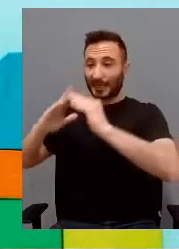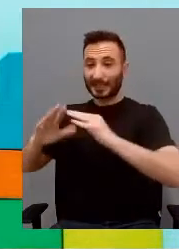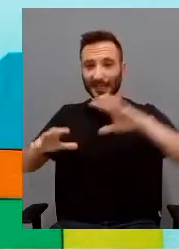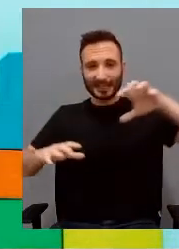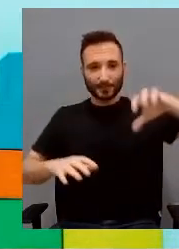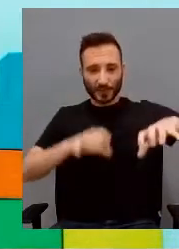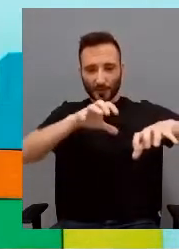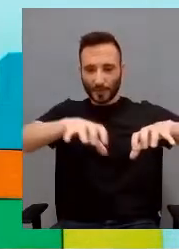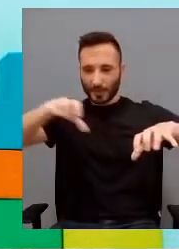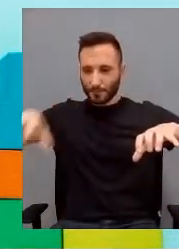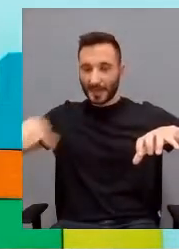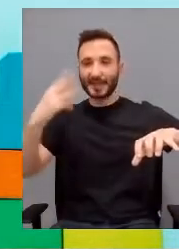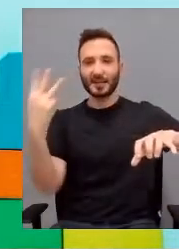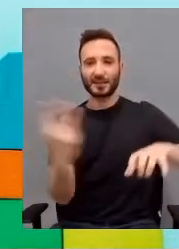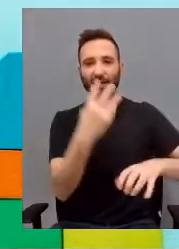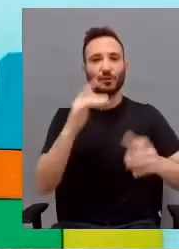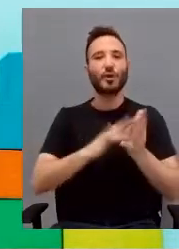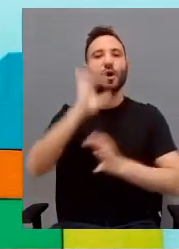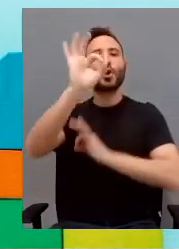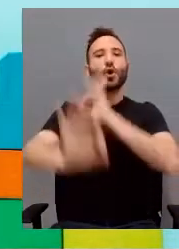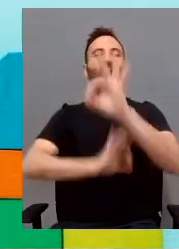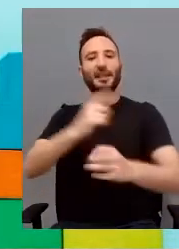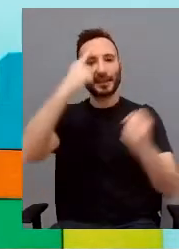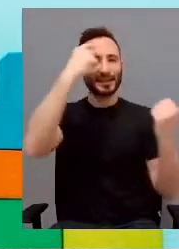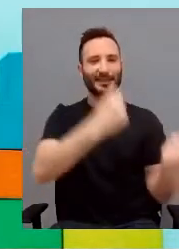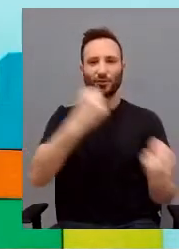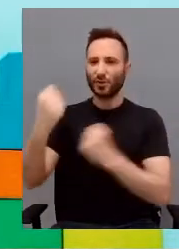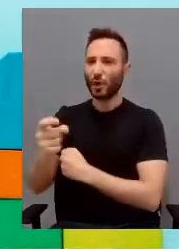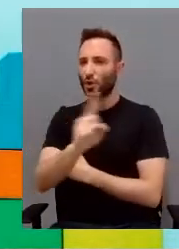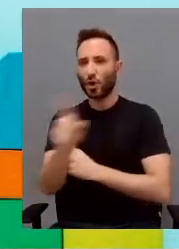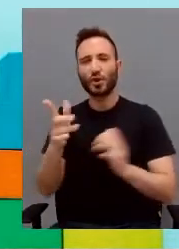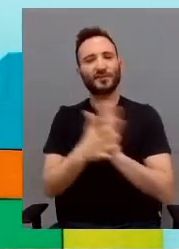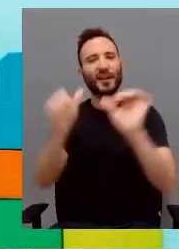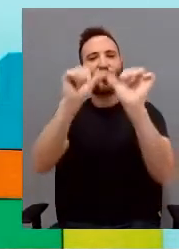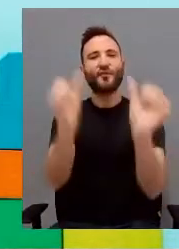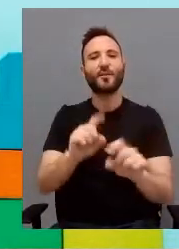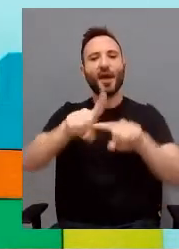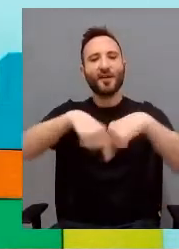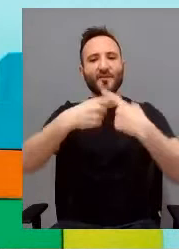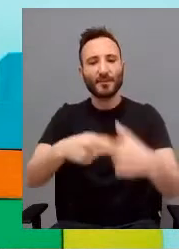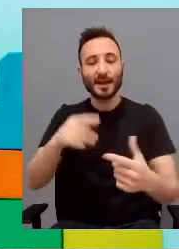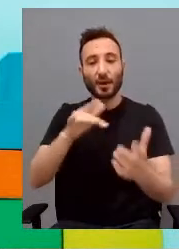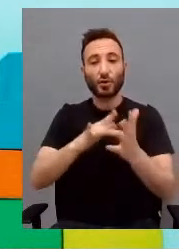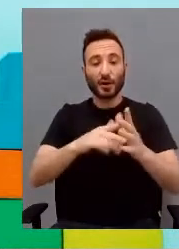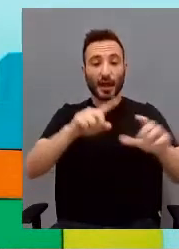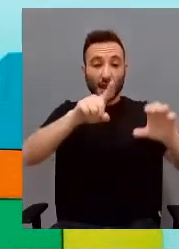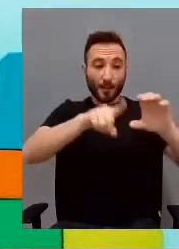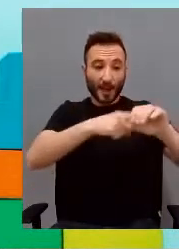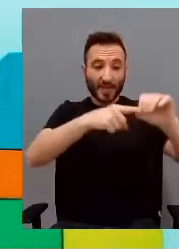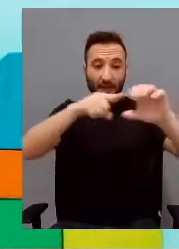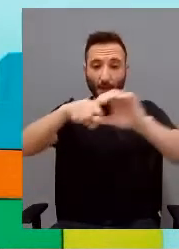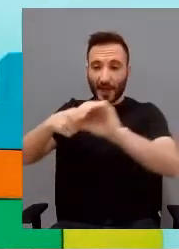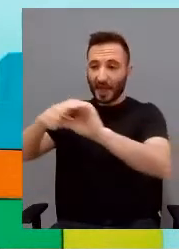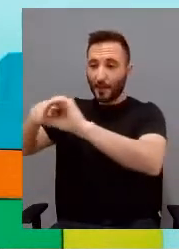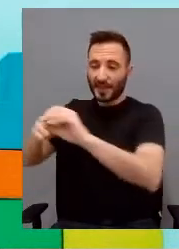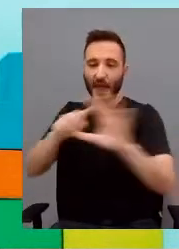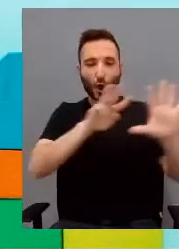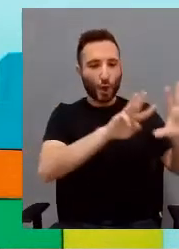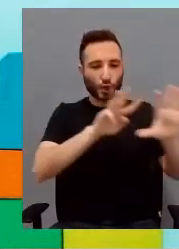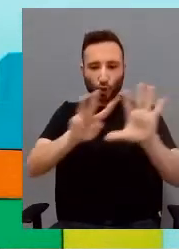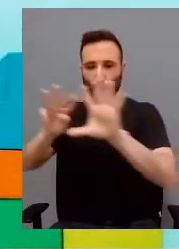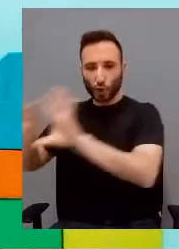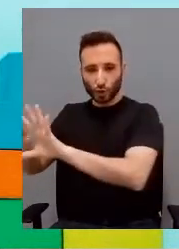'organizzazione non istituzionale, sino più o meno familiare, con otto plazze cada una. Ci sono tre